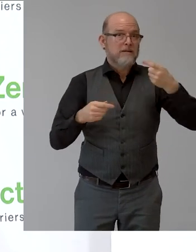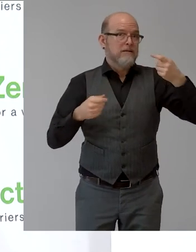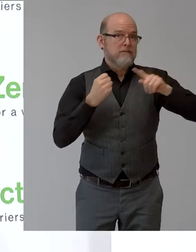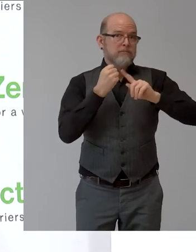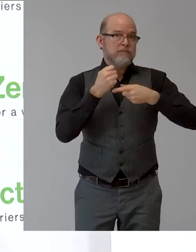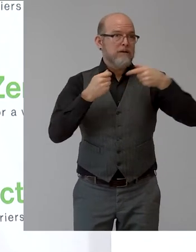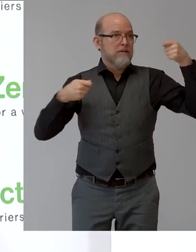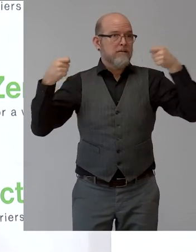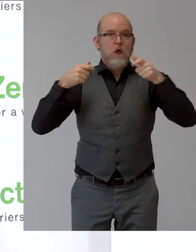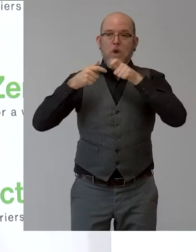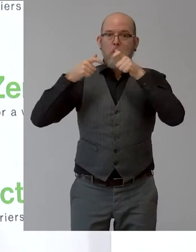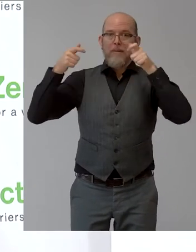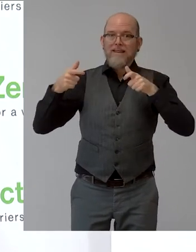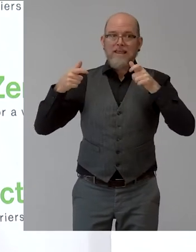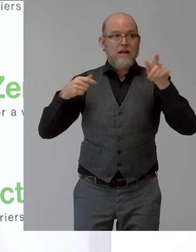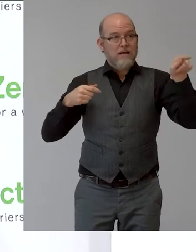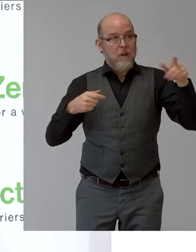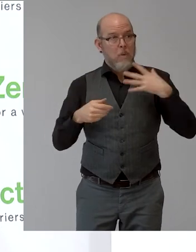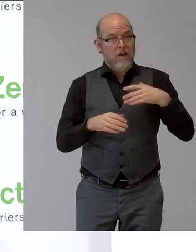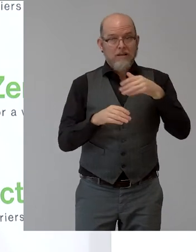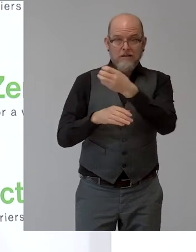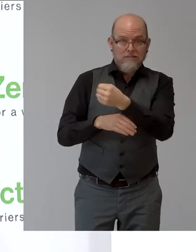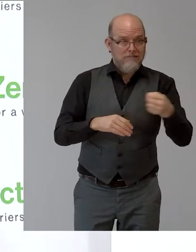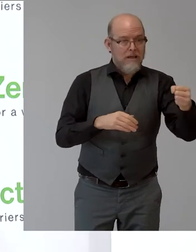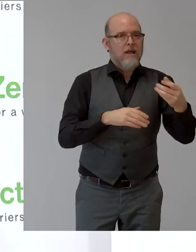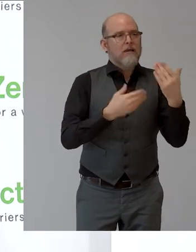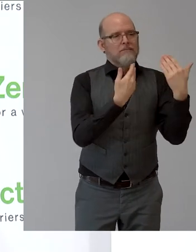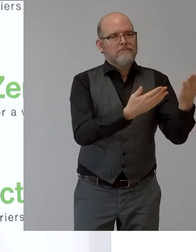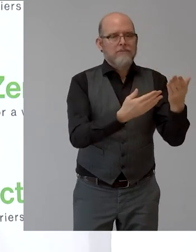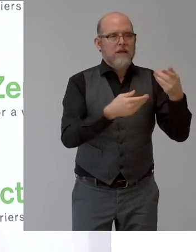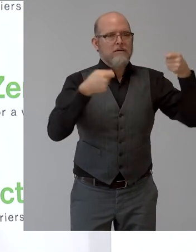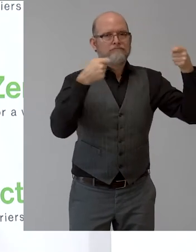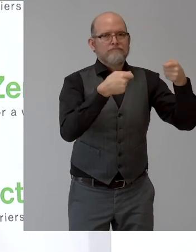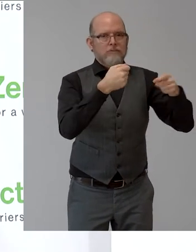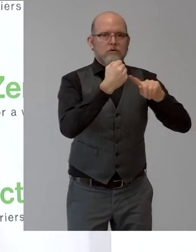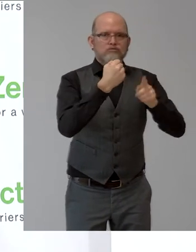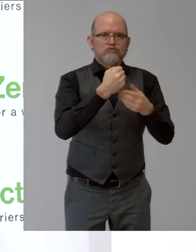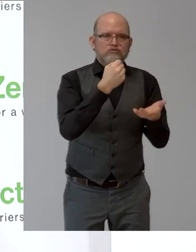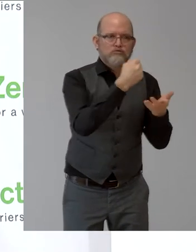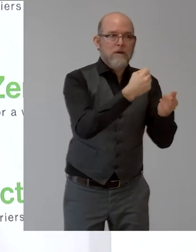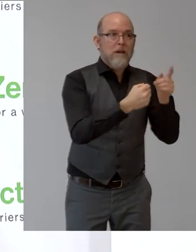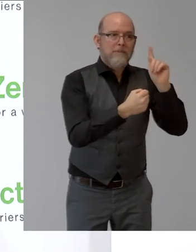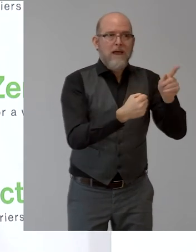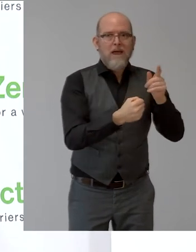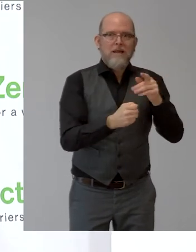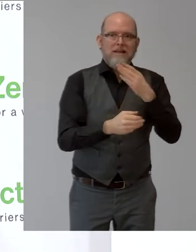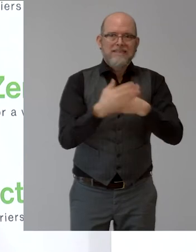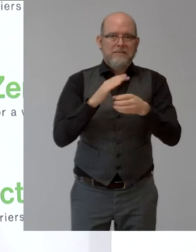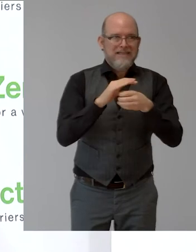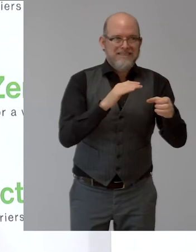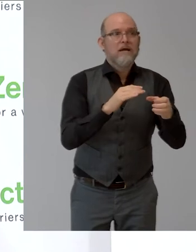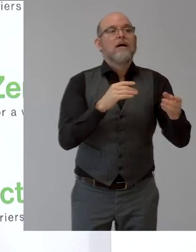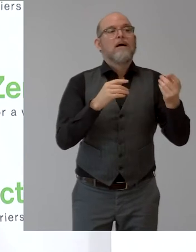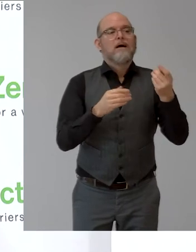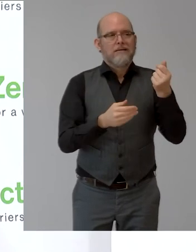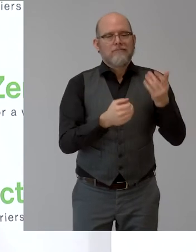einen Anreiz setzen sollen, dass Unternehmen Menschen mit Behinderungen beschäftigen. Wir wissen aber auch aus der Praxis, dass viele Unternehmen